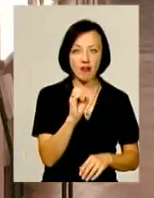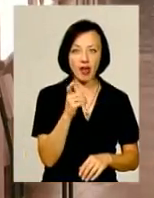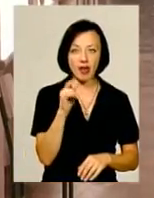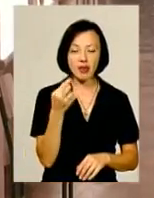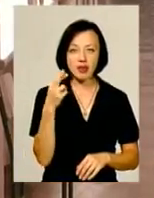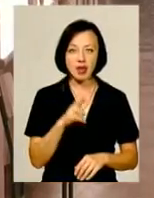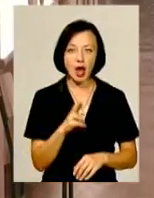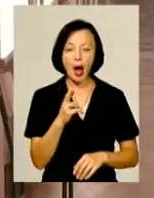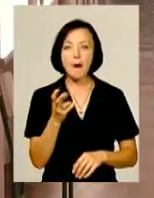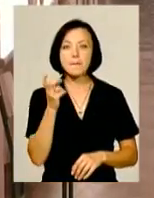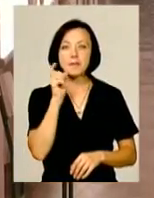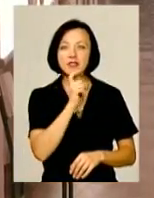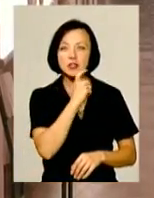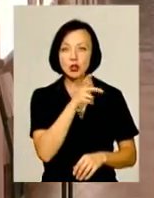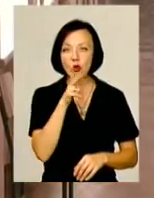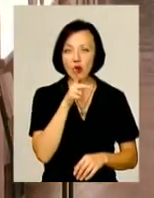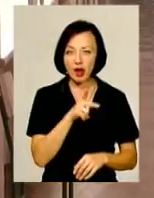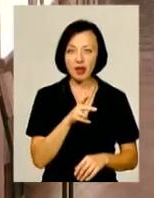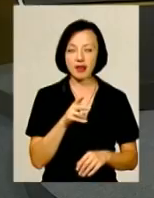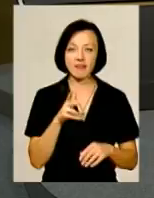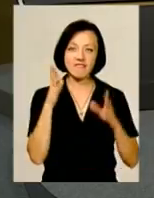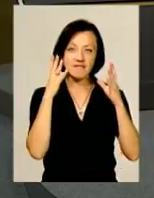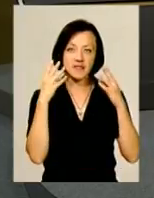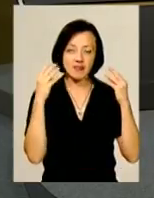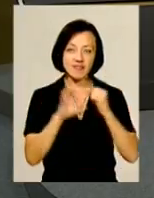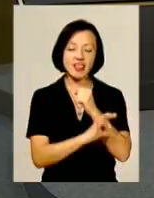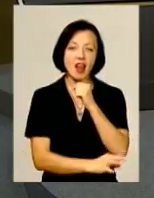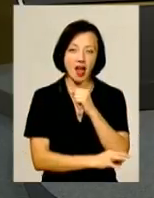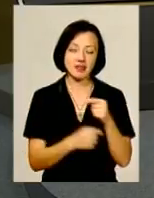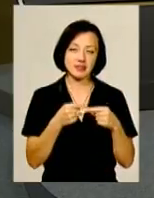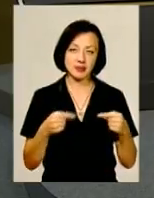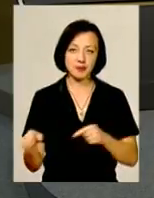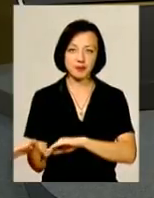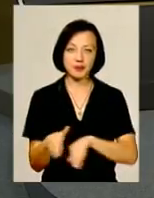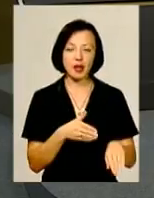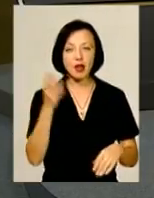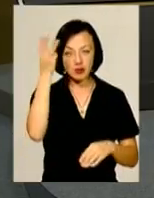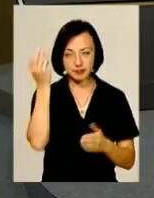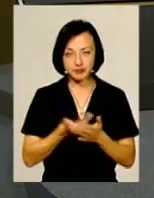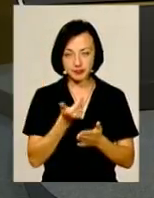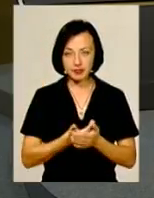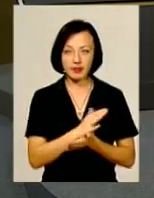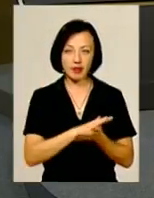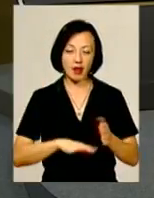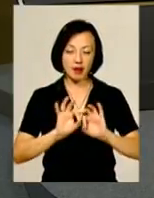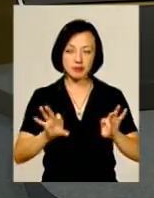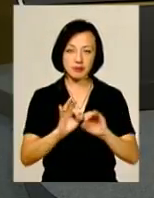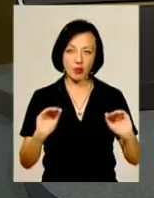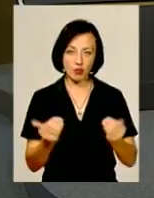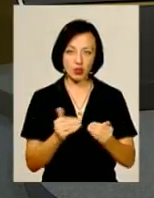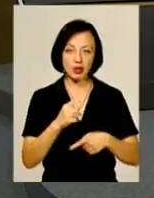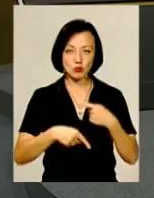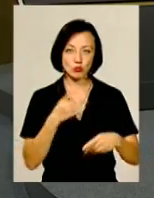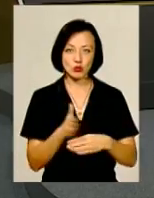Північній Кореї, Фінляндії та Гренландії. В ефірі «Подільська панорама» і далі короткий анонс наступної частини